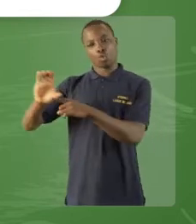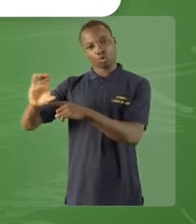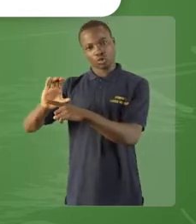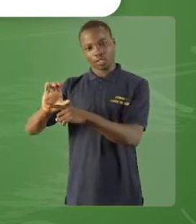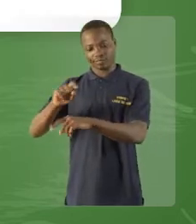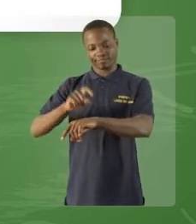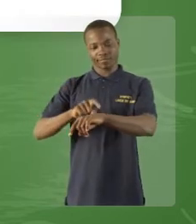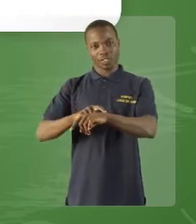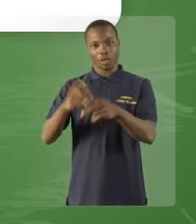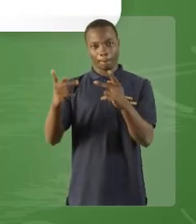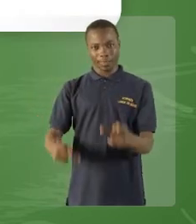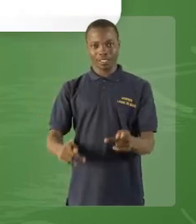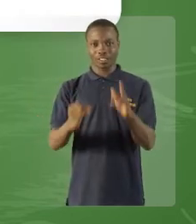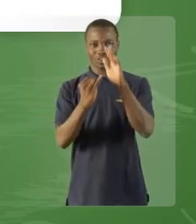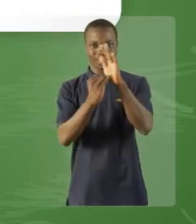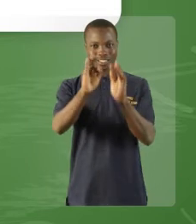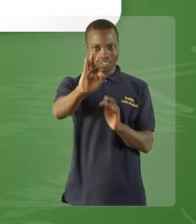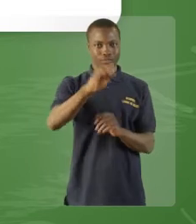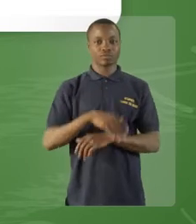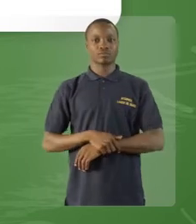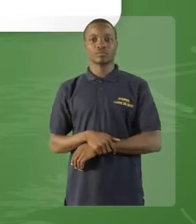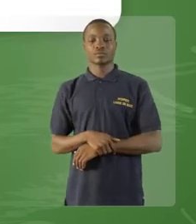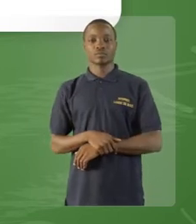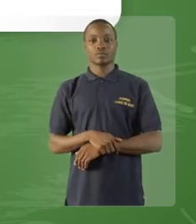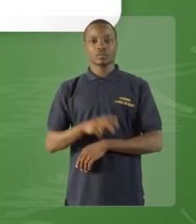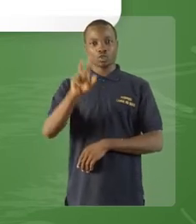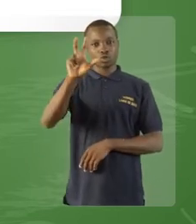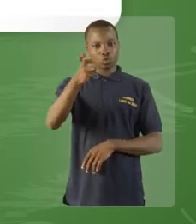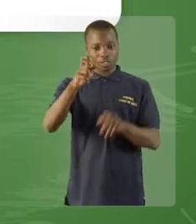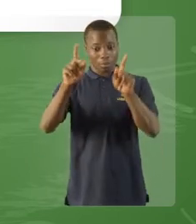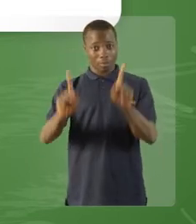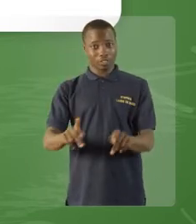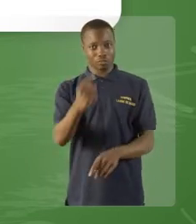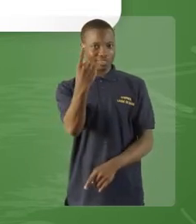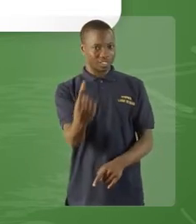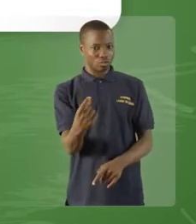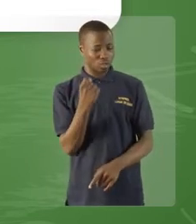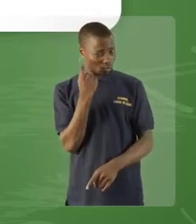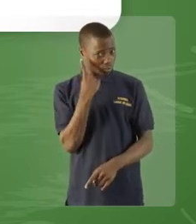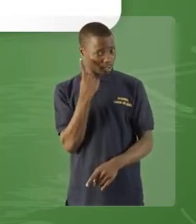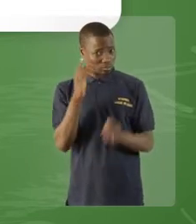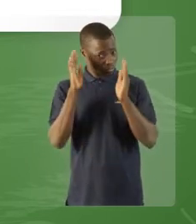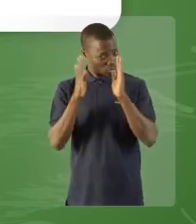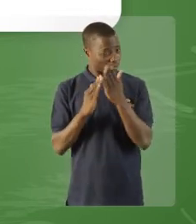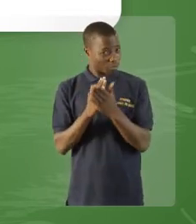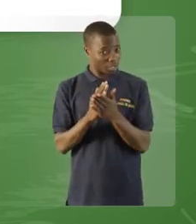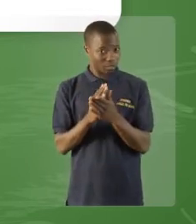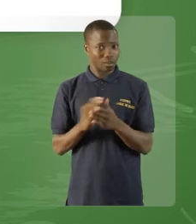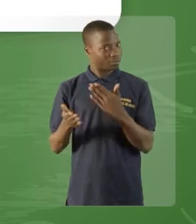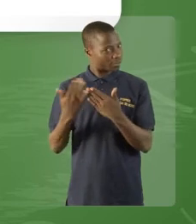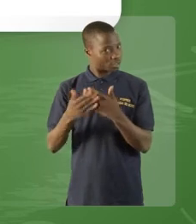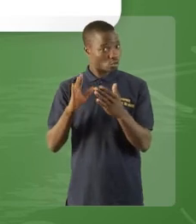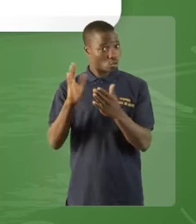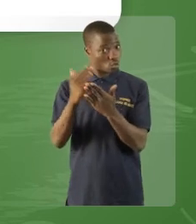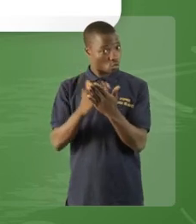« est » est l'auxiliaire « être » conjugué au présent de l